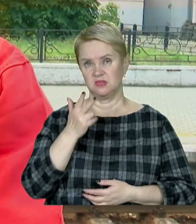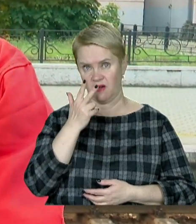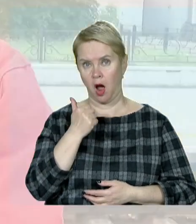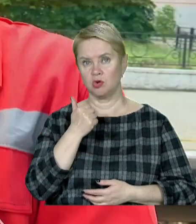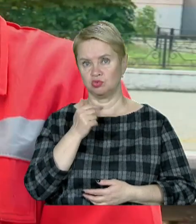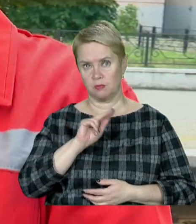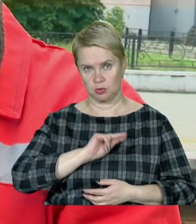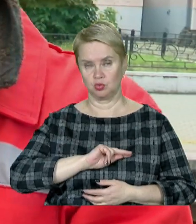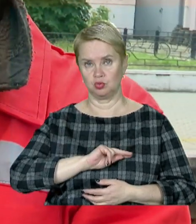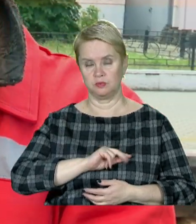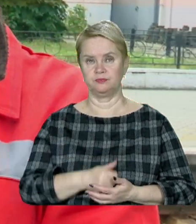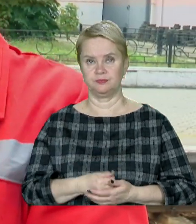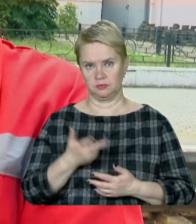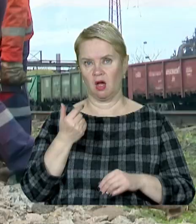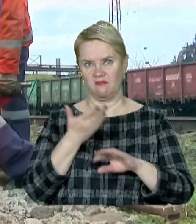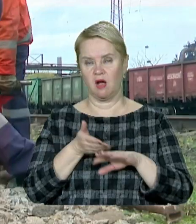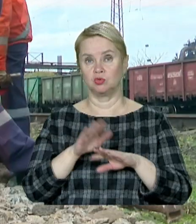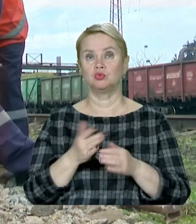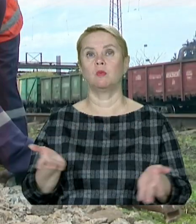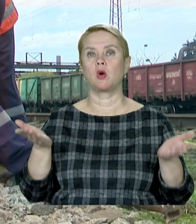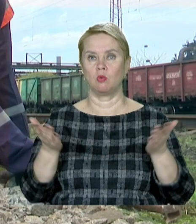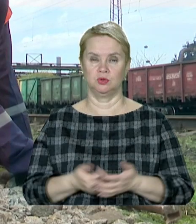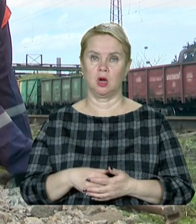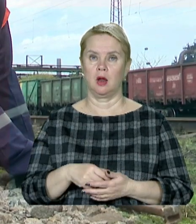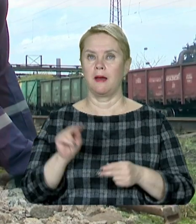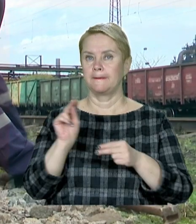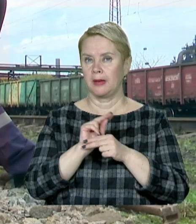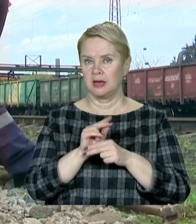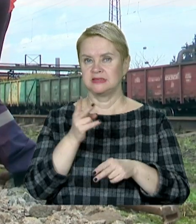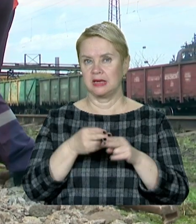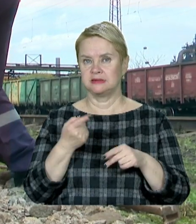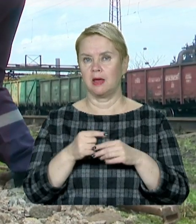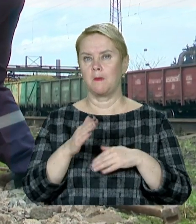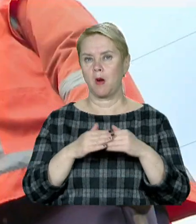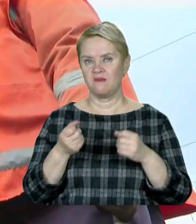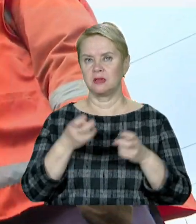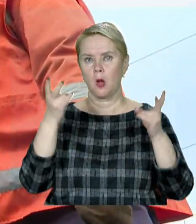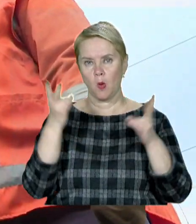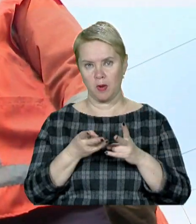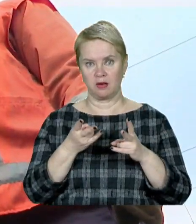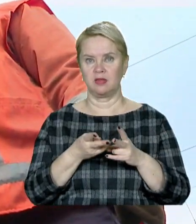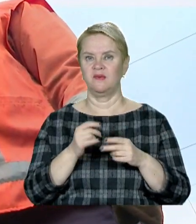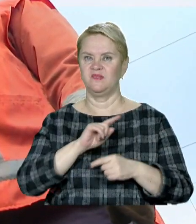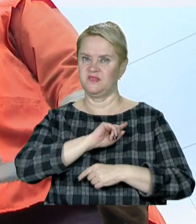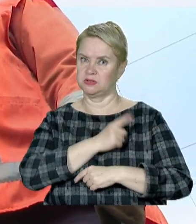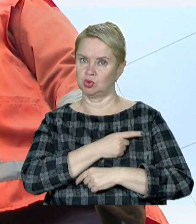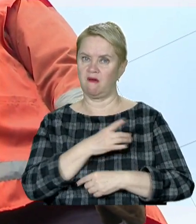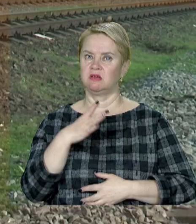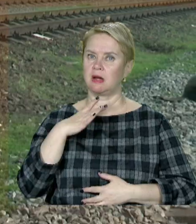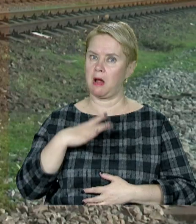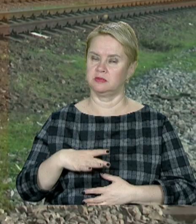працюєш. Так важко, що поробиш. Монтери залізничних колій – це професія, яка потребує неабиякої фізичної